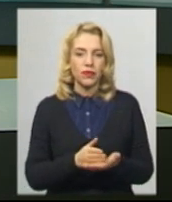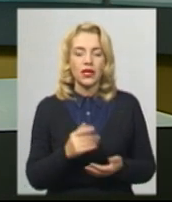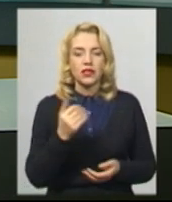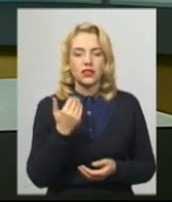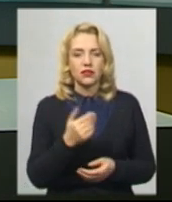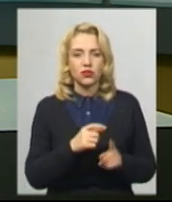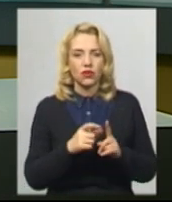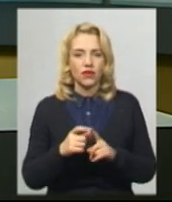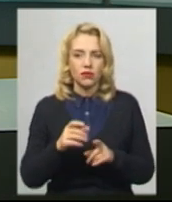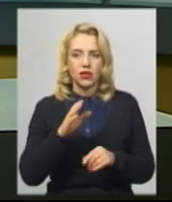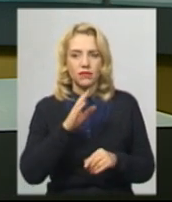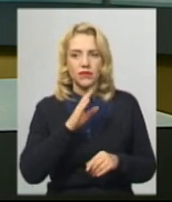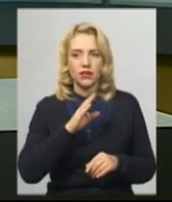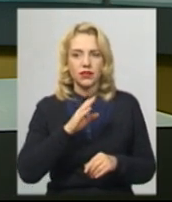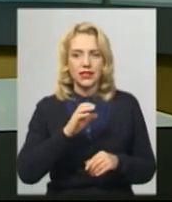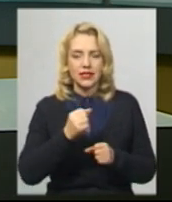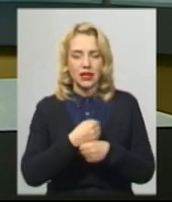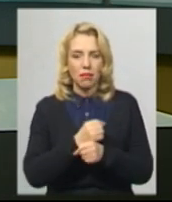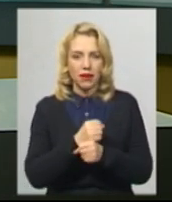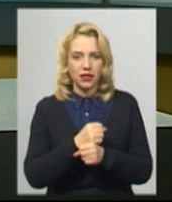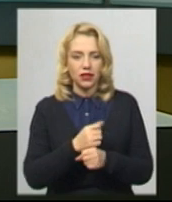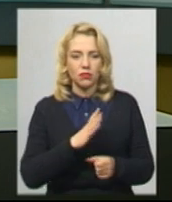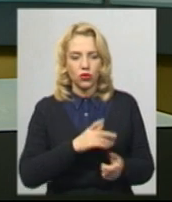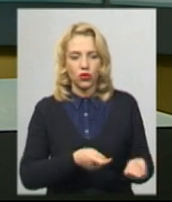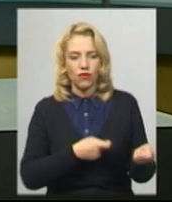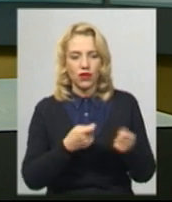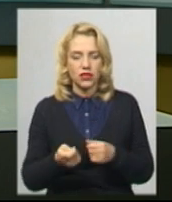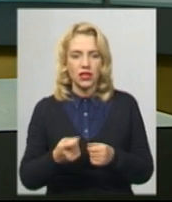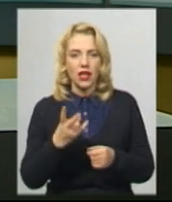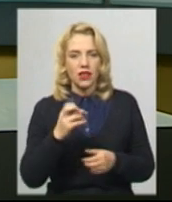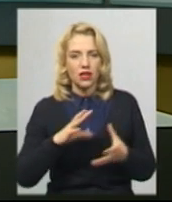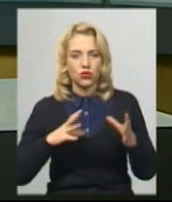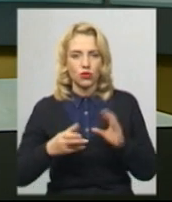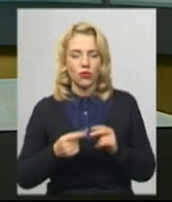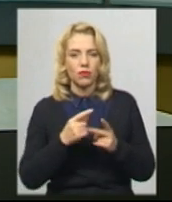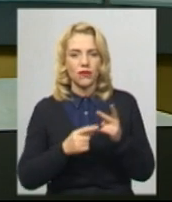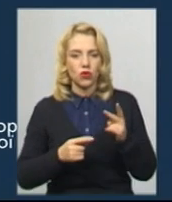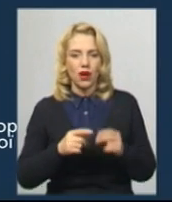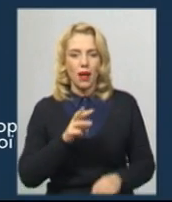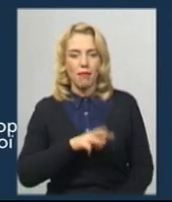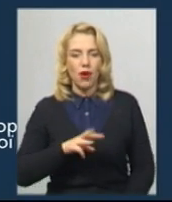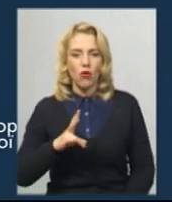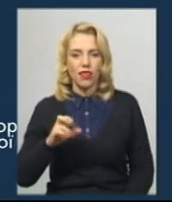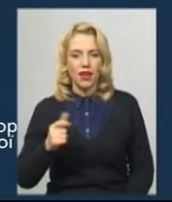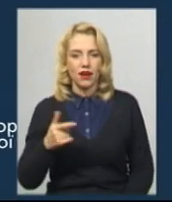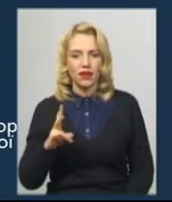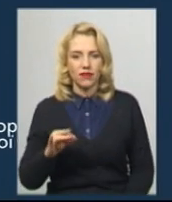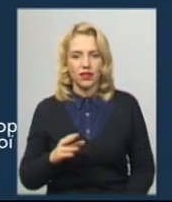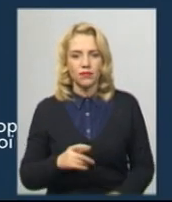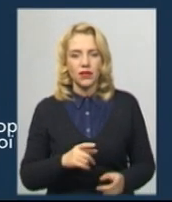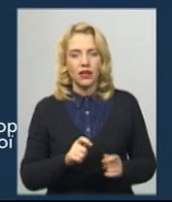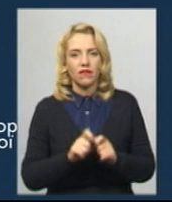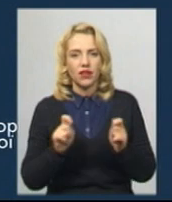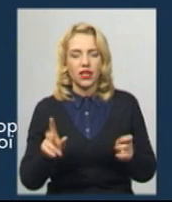За її словами, спирту поза митницею було ввезено на суму півтора мільйони гривень. Виклили та ліквідували